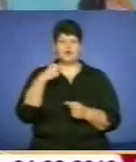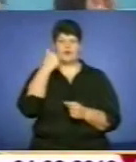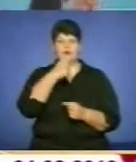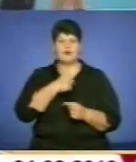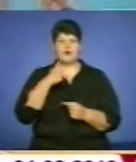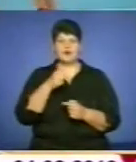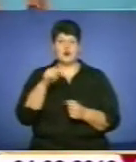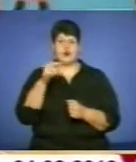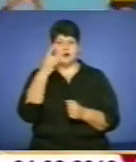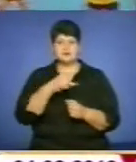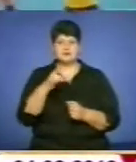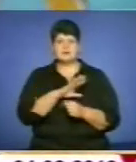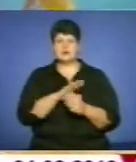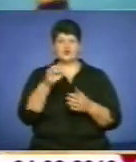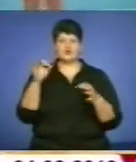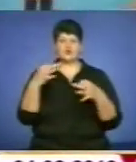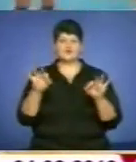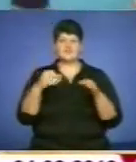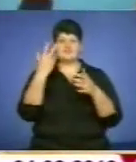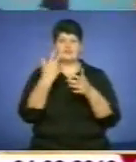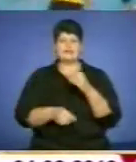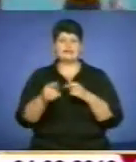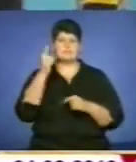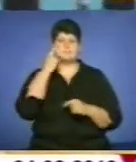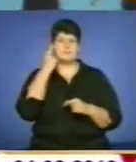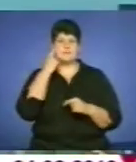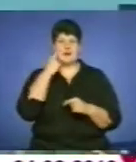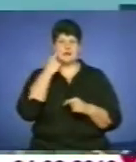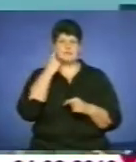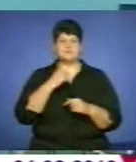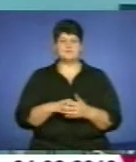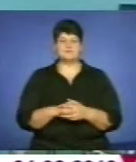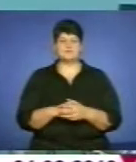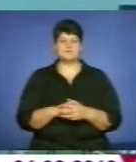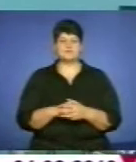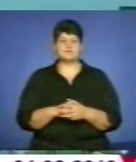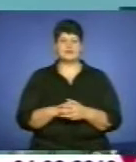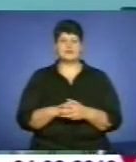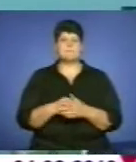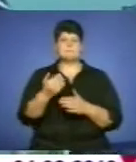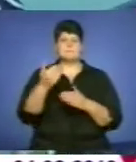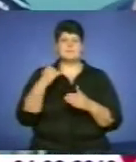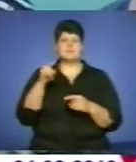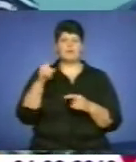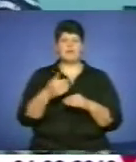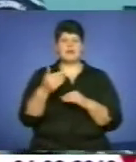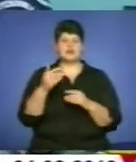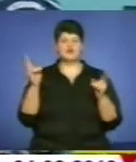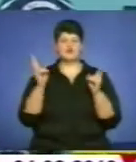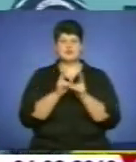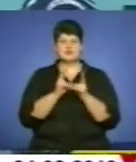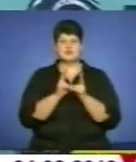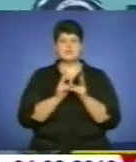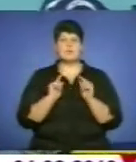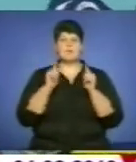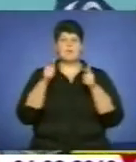втратити залікові бали у матчі з останньої командою Суперліги. У всі попередні зустрічі минулого року вони вийшли в Суперлігу, і